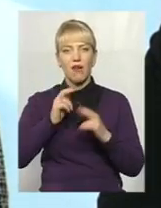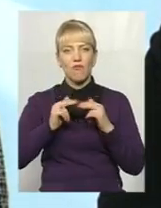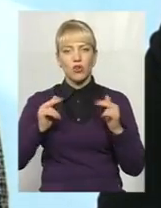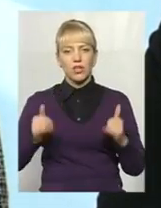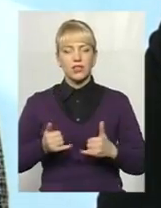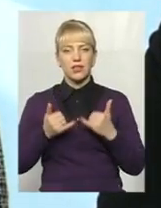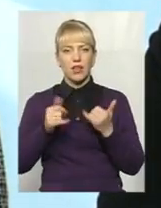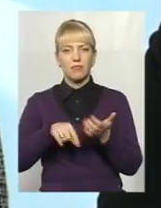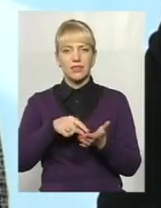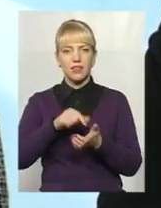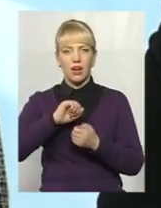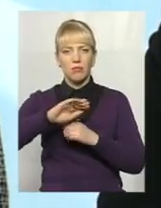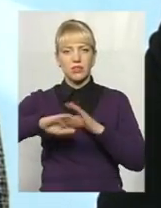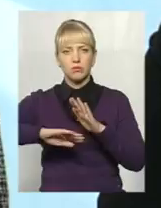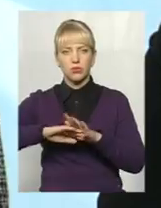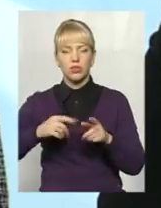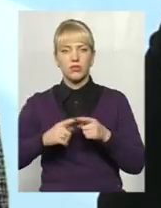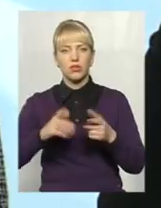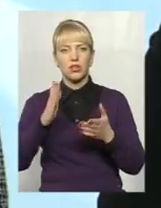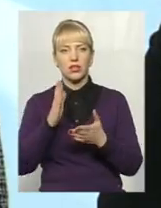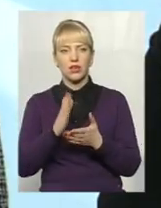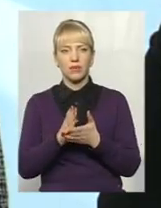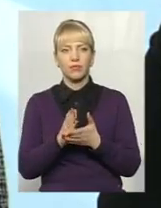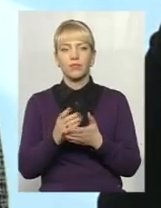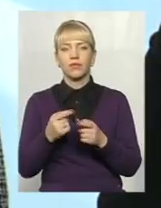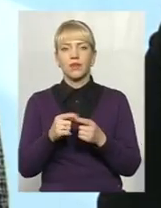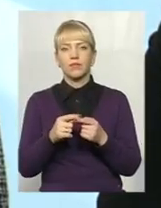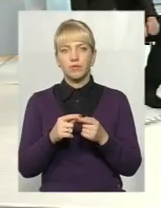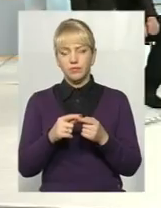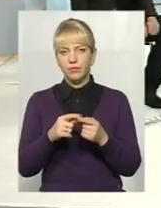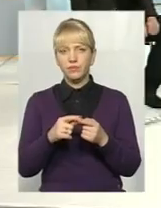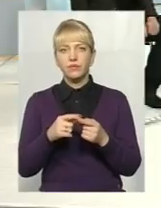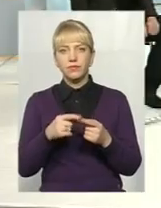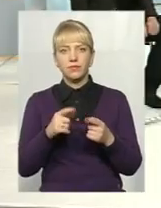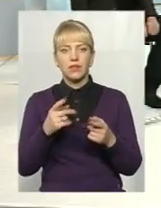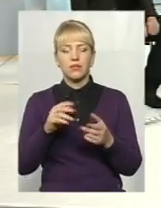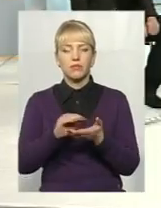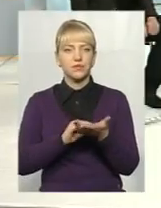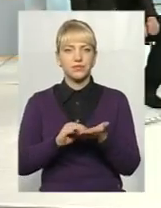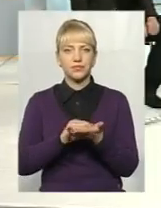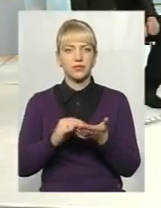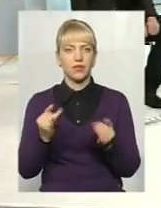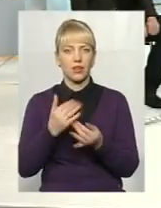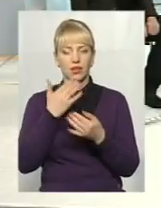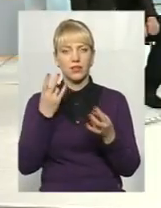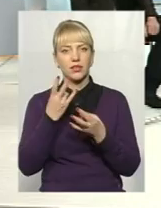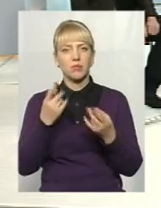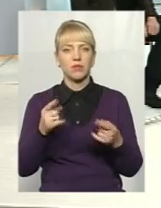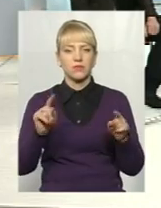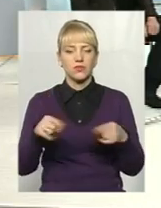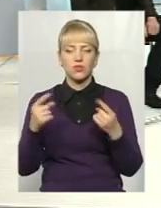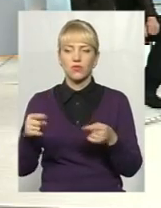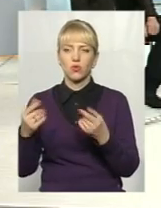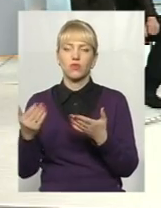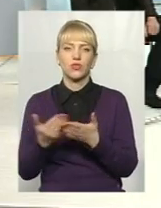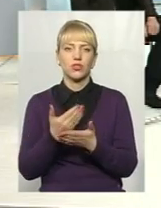Подільського може з часом себе вичерпати і потрібно туристу показувати, створювати нові локації, запрошувати